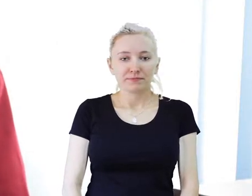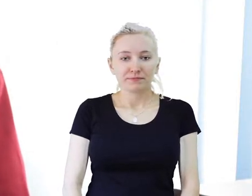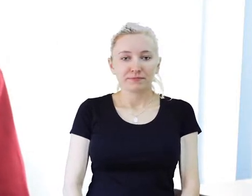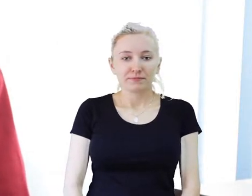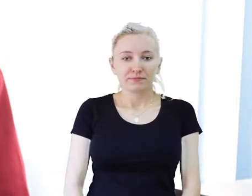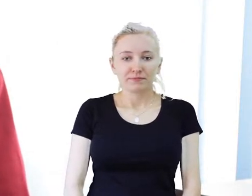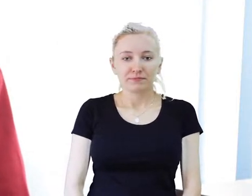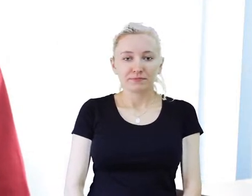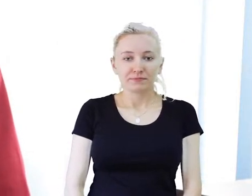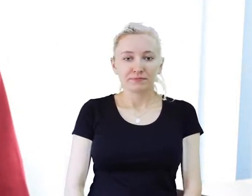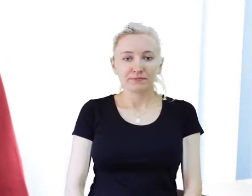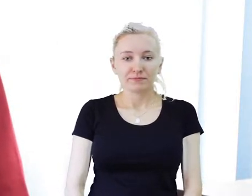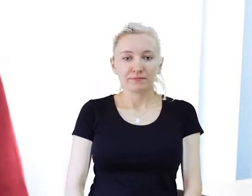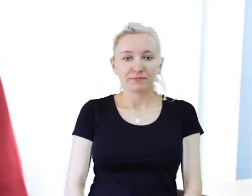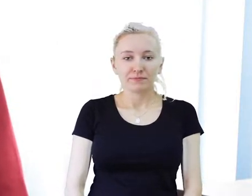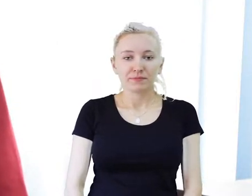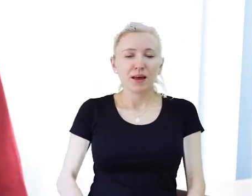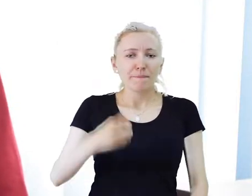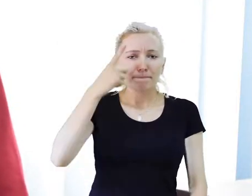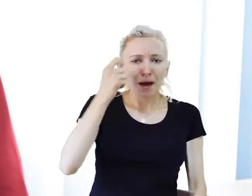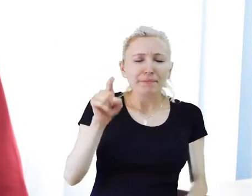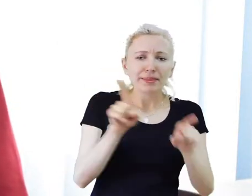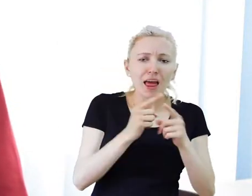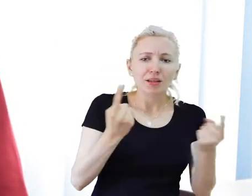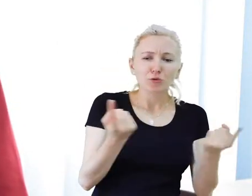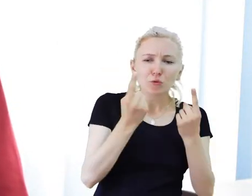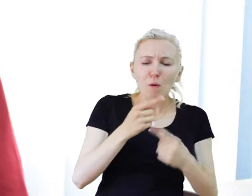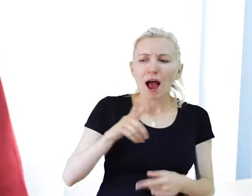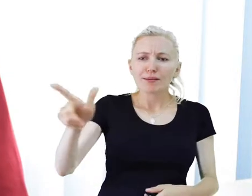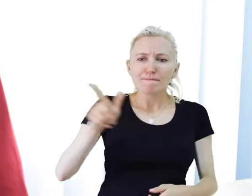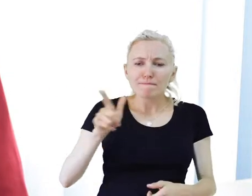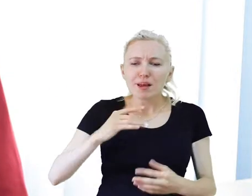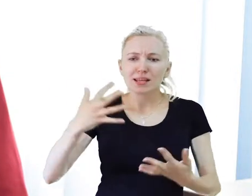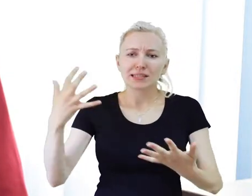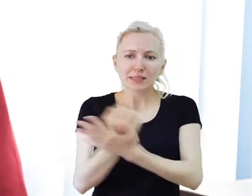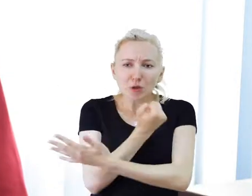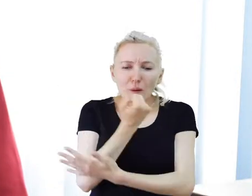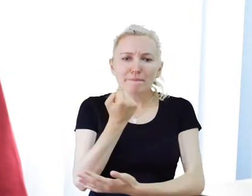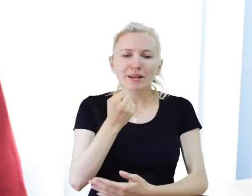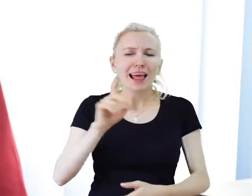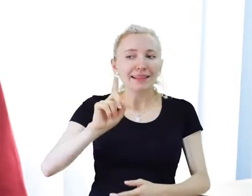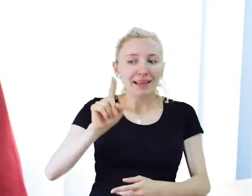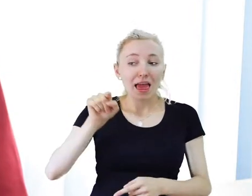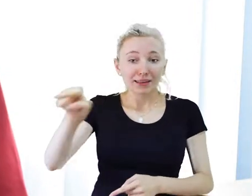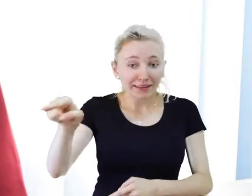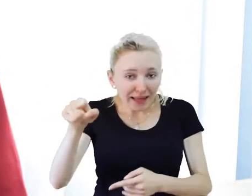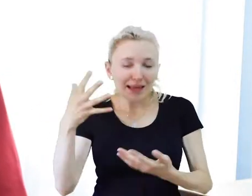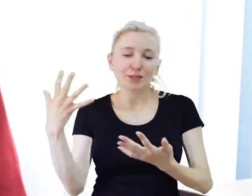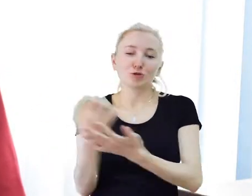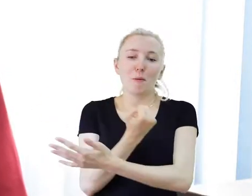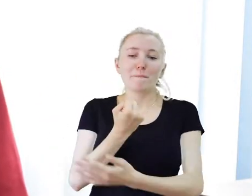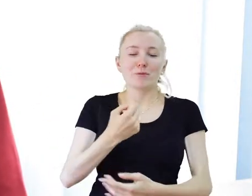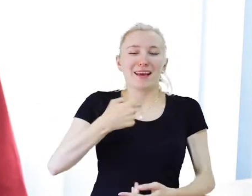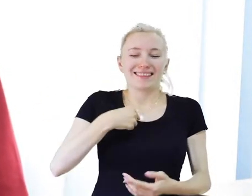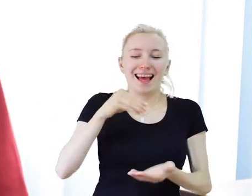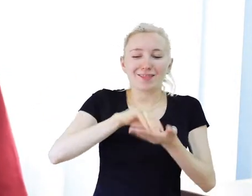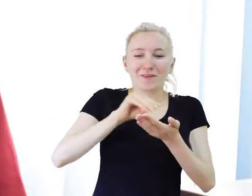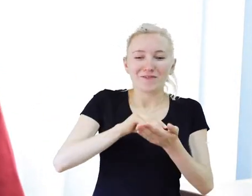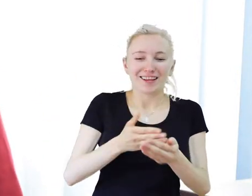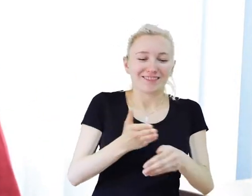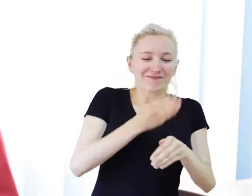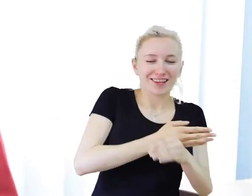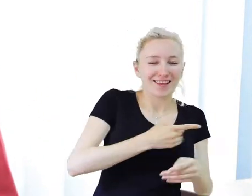mogłem sobie swobodnie dojeżdżać do tej pracy. Pamiętam również moment, kiedy dowiedzieliśmy, znaczy to ty